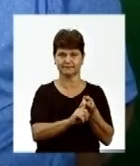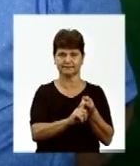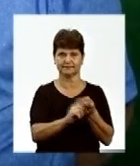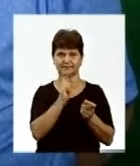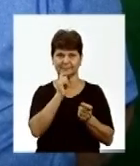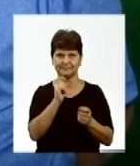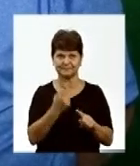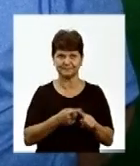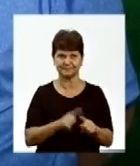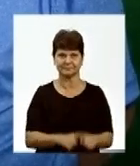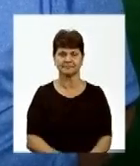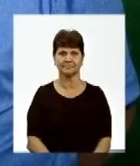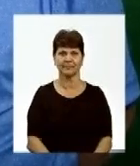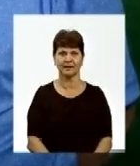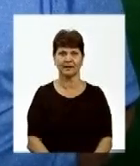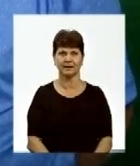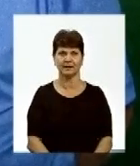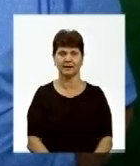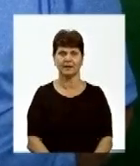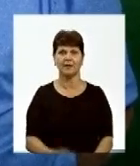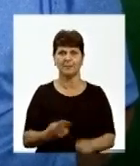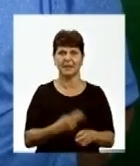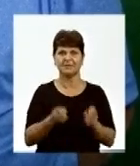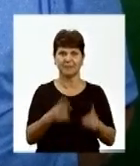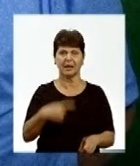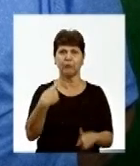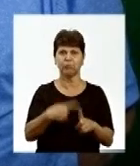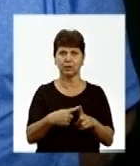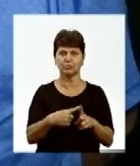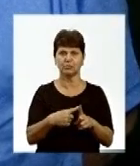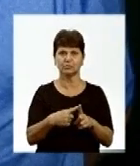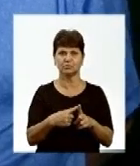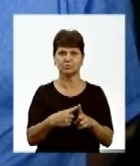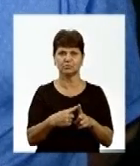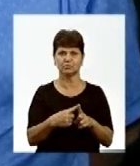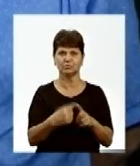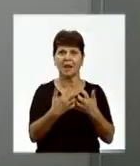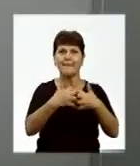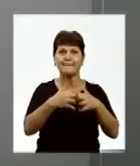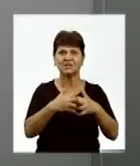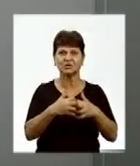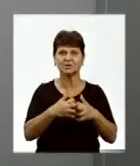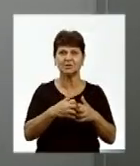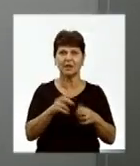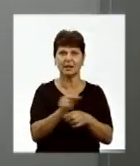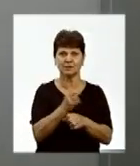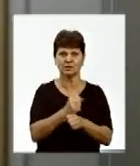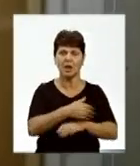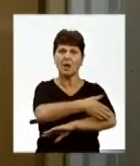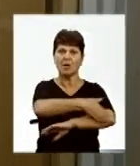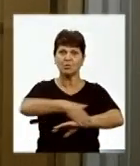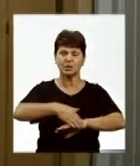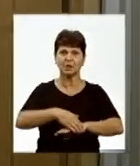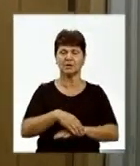і приладок безпеки, плюс в машинному приміщенні ремонт зроблений. А це вже будинок по вулиці